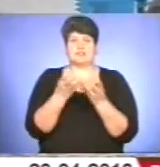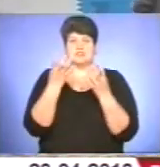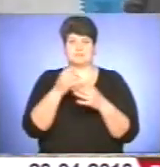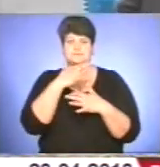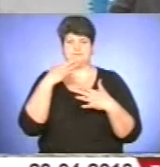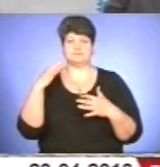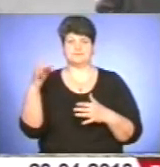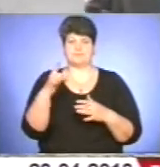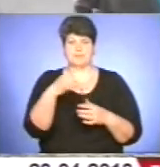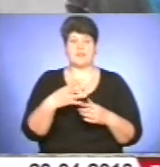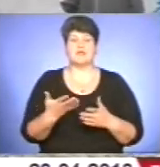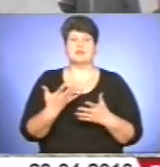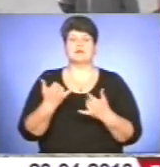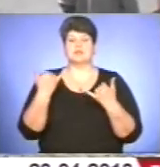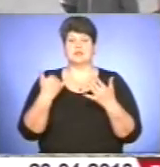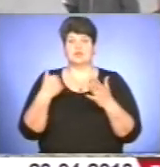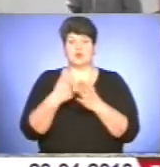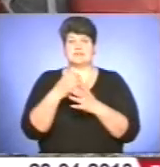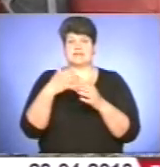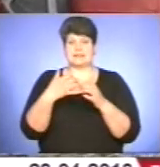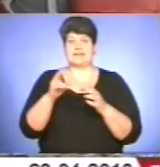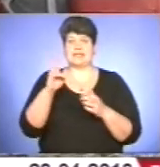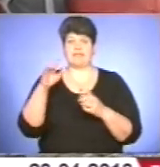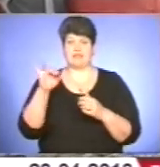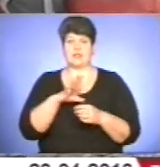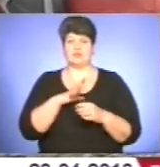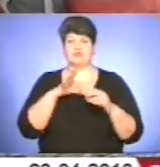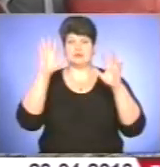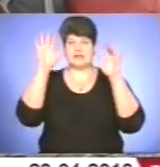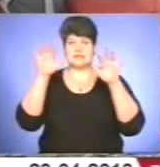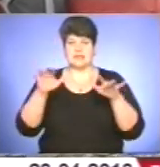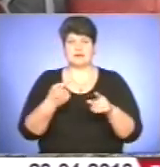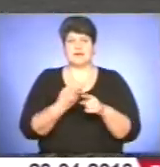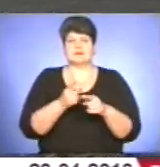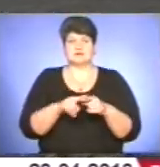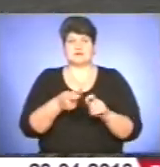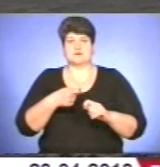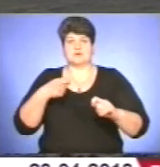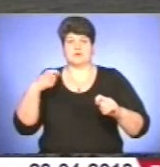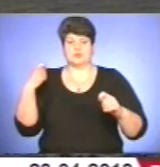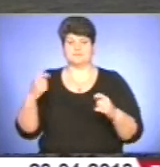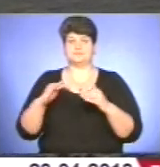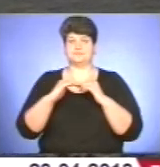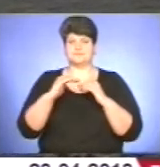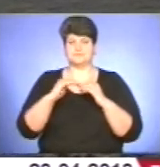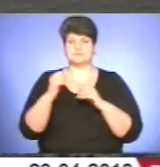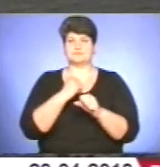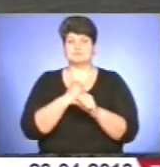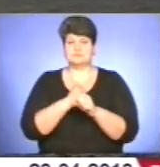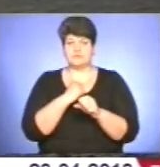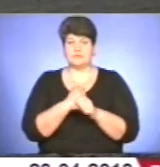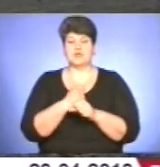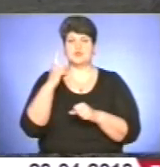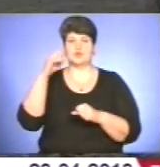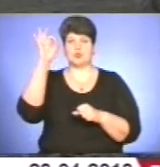Цього року на полях лежав сніг до середини квітня. Це затримало весняно-польові роботи. До посівної були готові усі господарства, 100